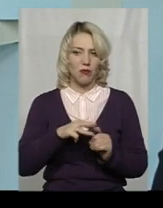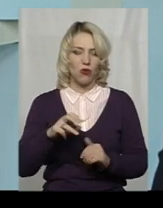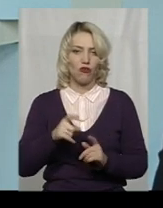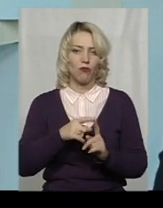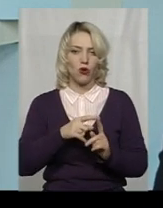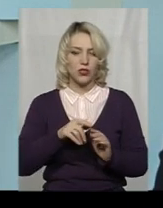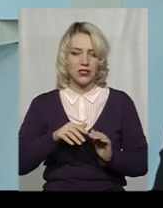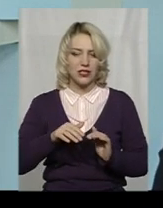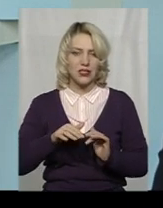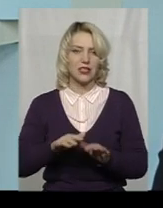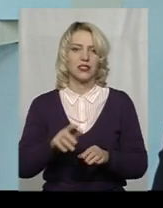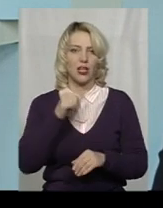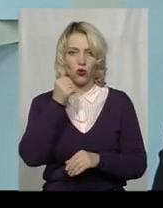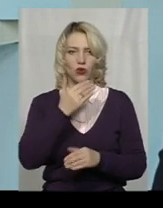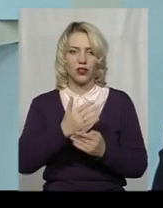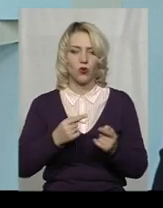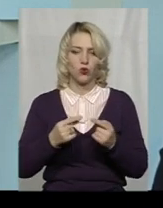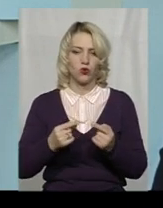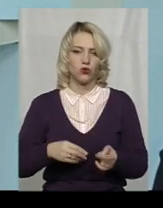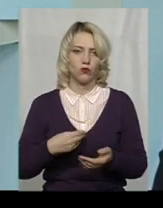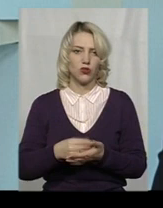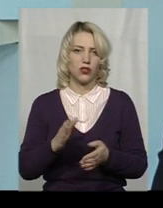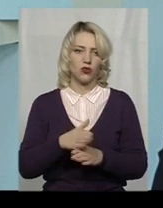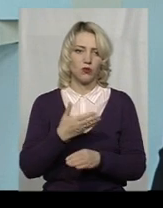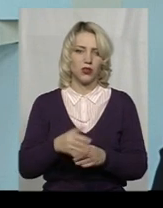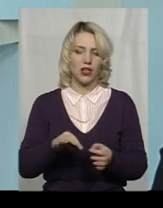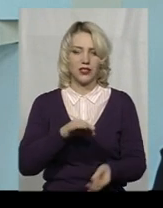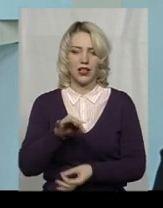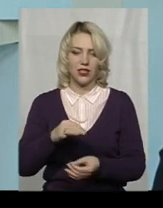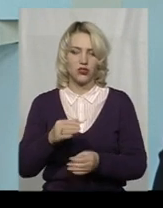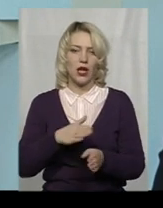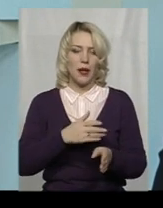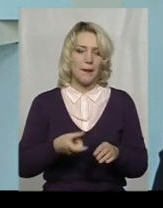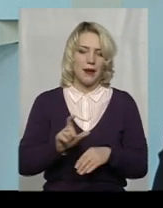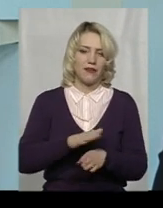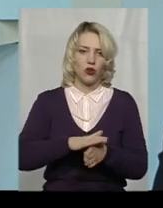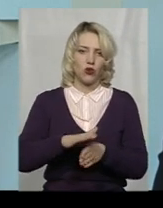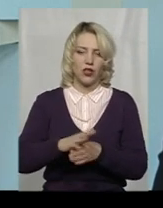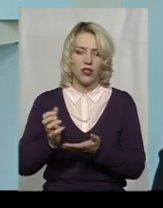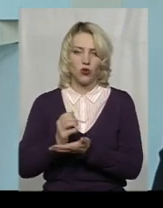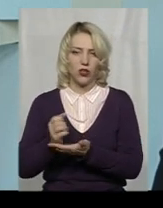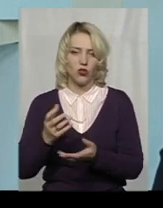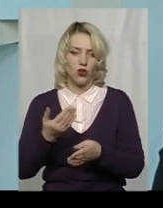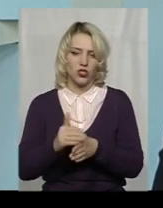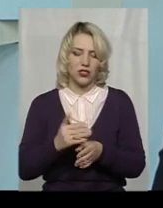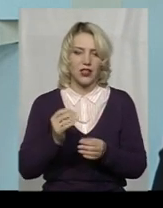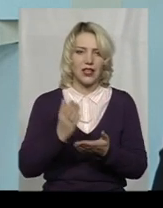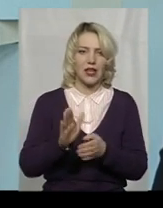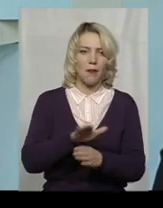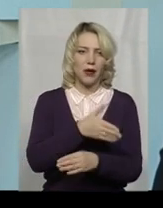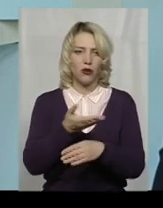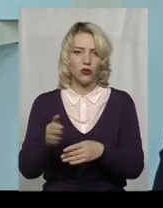йде утошення бюджету, розпределяється вільні лишки, перевиконання дохідної частини, йде перерозподіл. Ми отримуємо